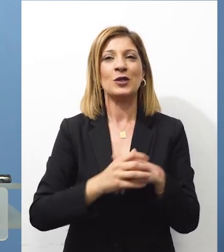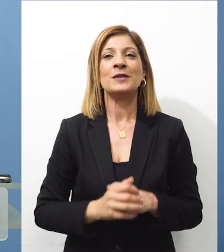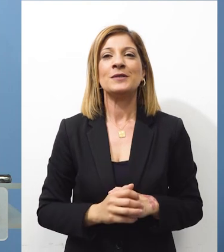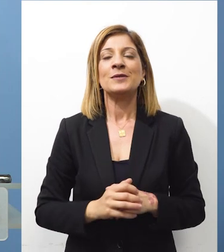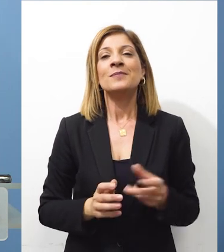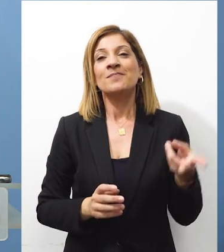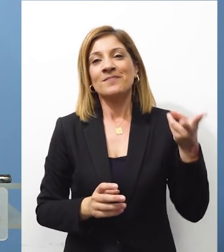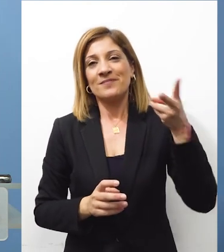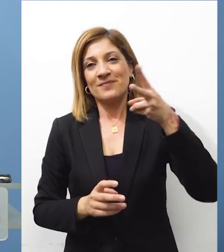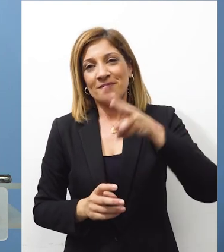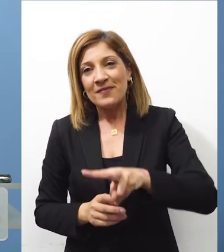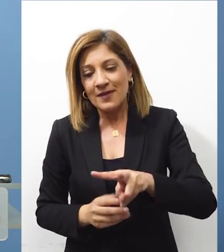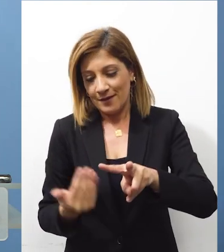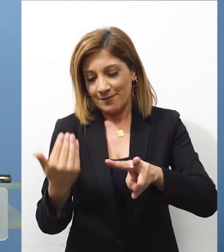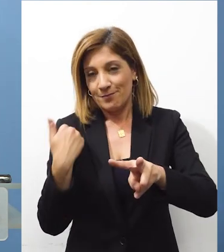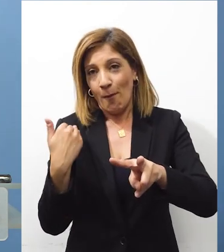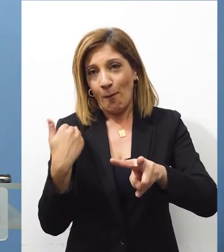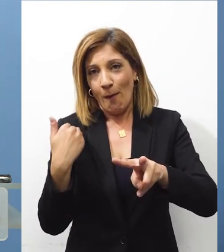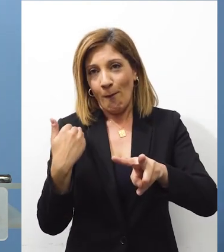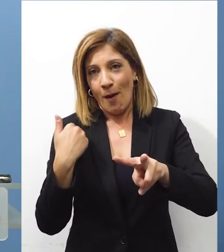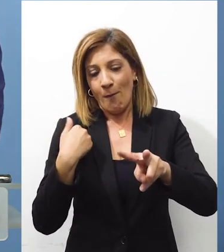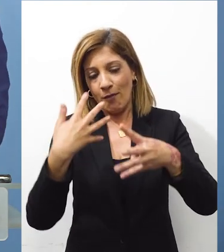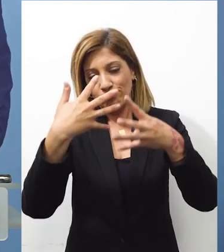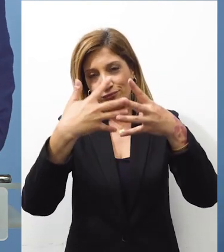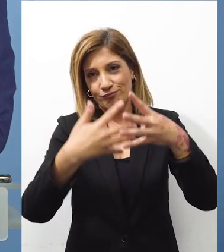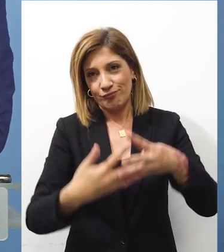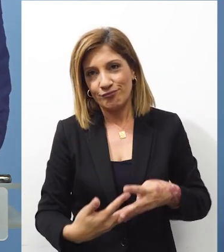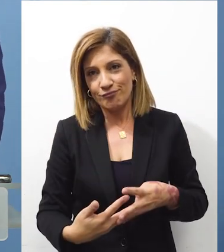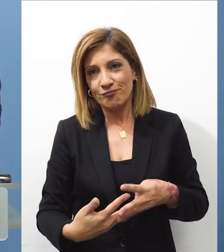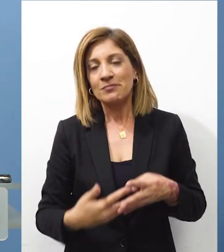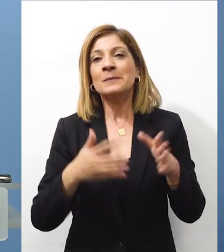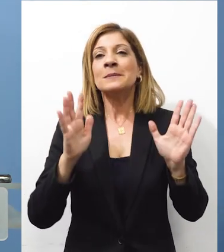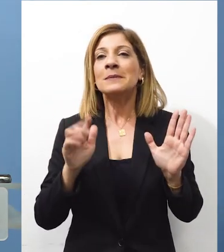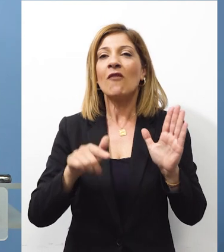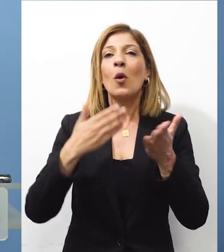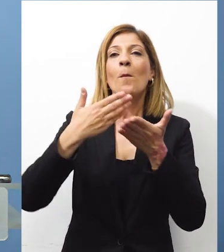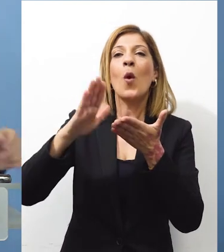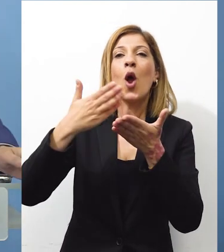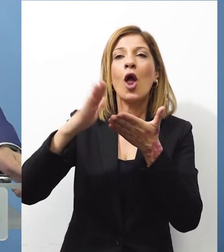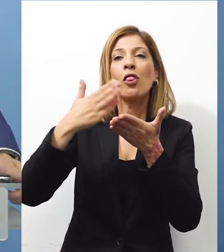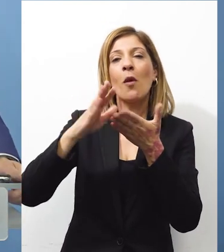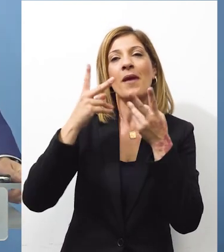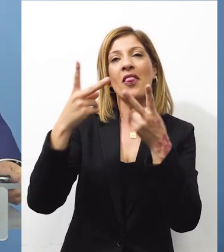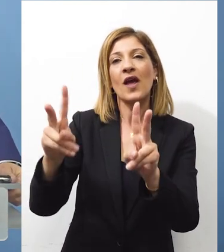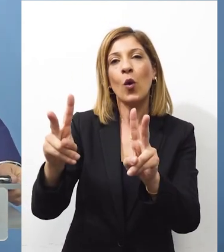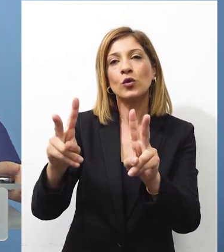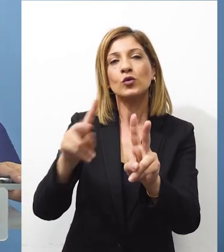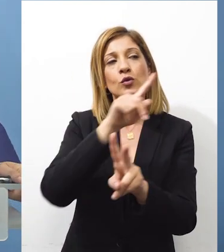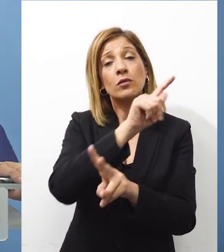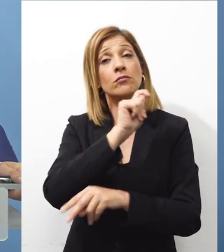Ναι, αντιλαμβάνεστε τα ερωτήματα που θέλετε Είναι και πολύ συγκεκριμένα Και αφορούν κυρίως το τήμα πολλοδομίας και εγκίσως Θα πρέπει να ενημερωθούμε